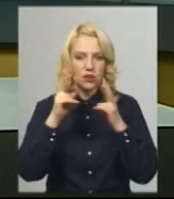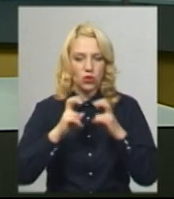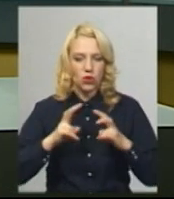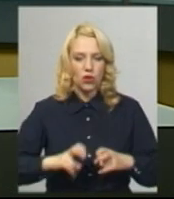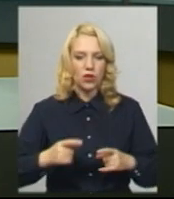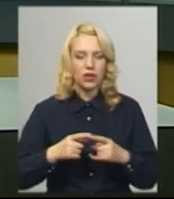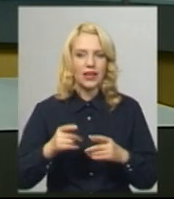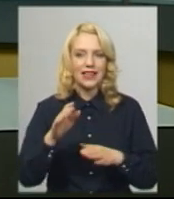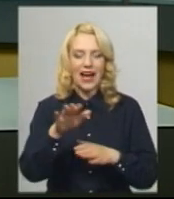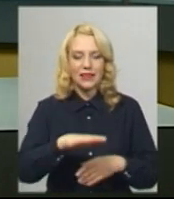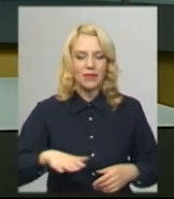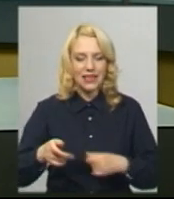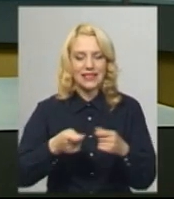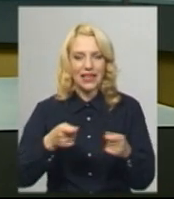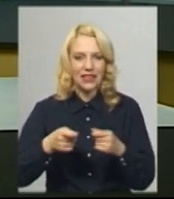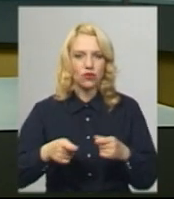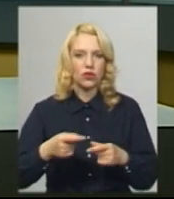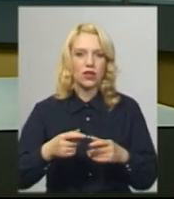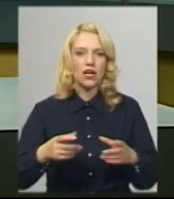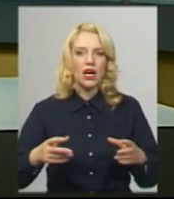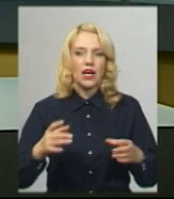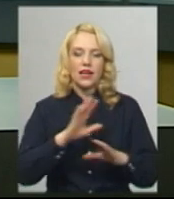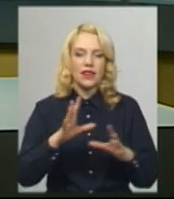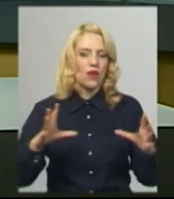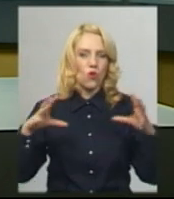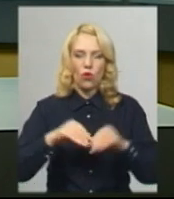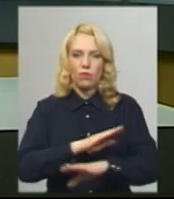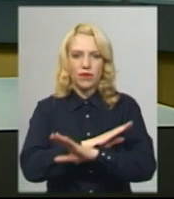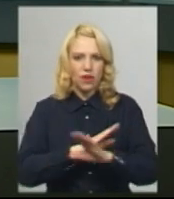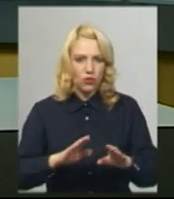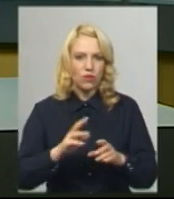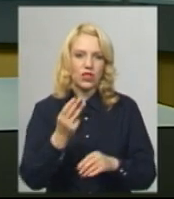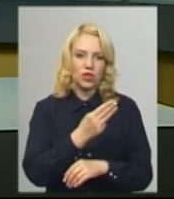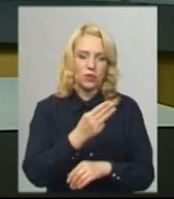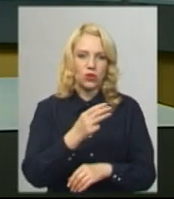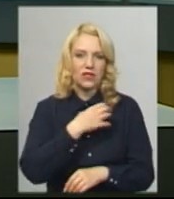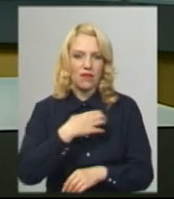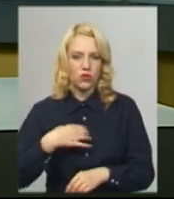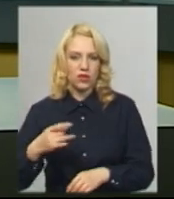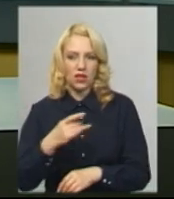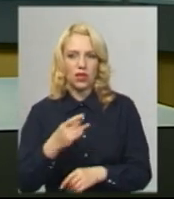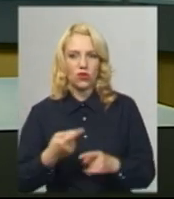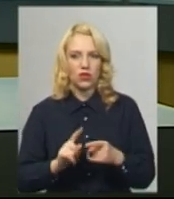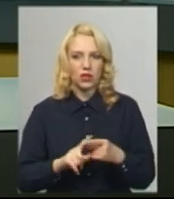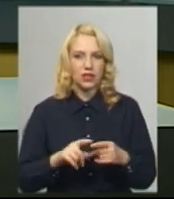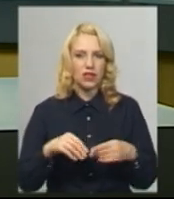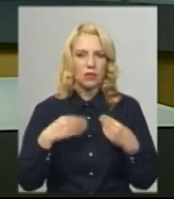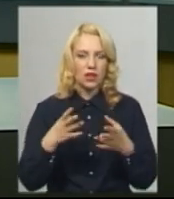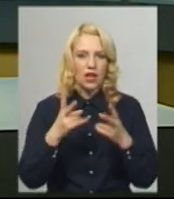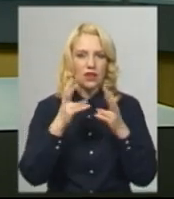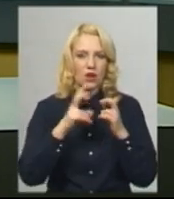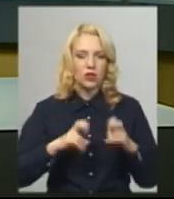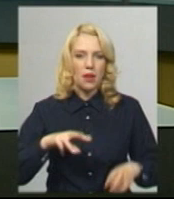розподіль Хмельничини та не об'єднували Славутський район із Шепетівським. Це питання подав на розгляд депутат облради Сергій Микульський.